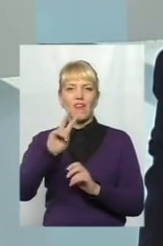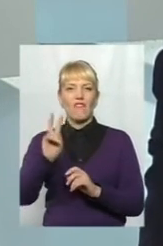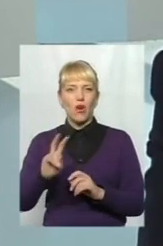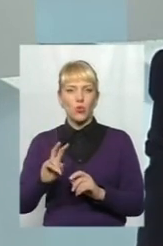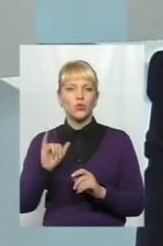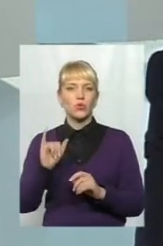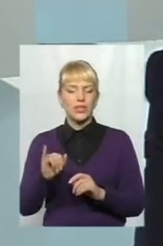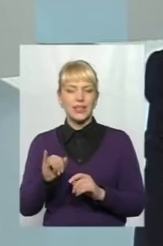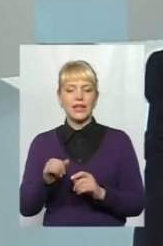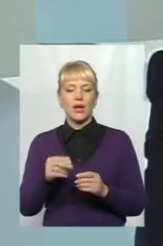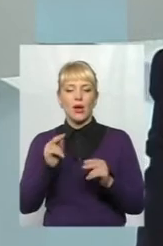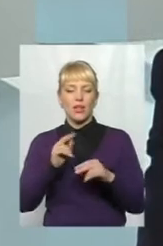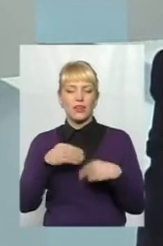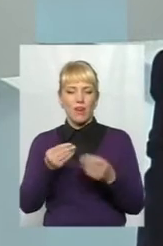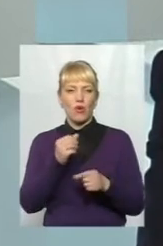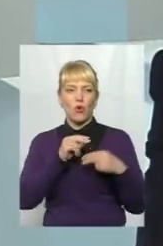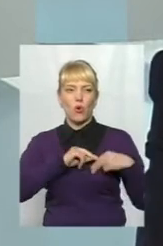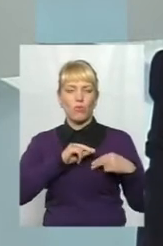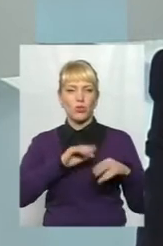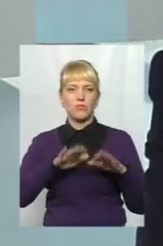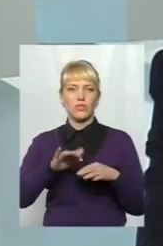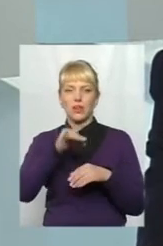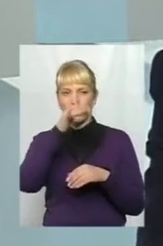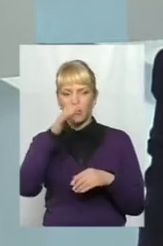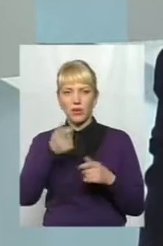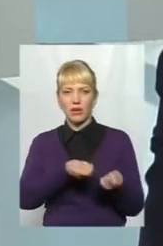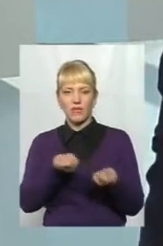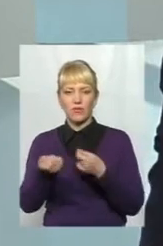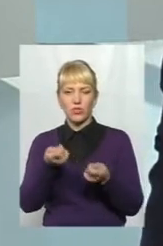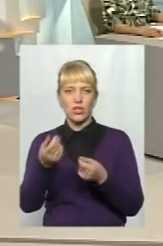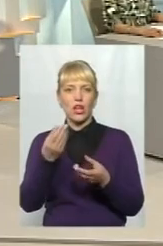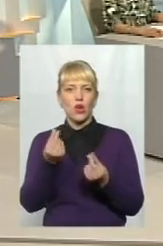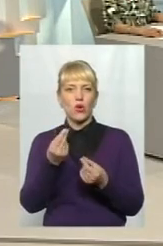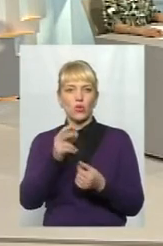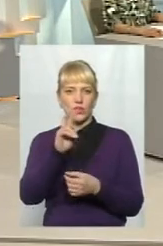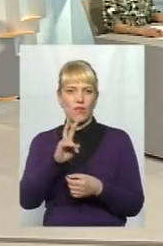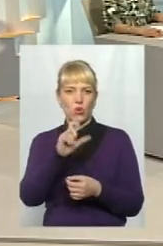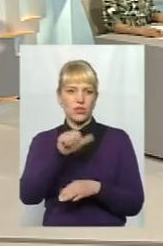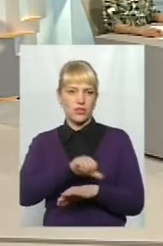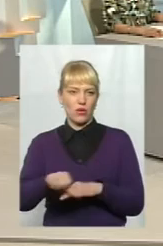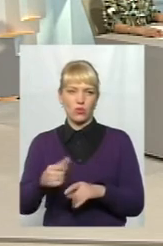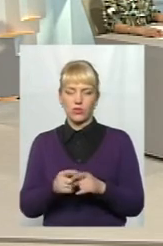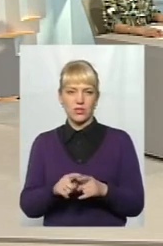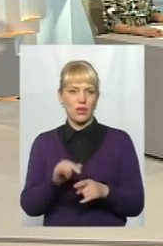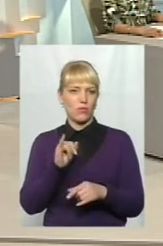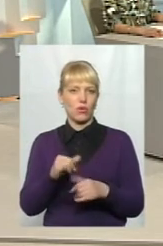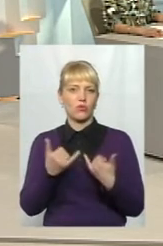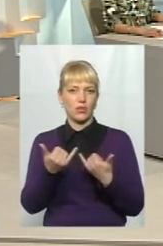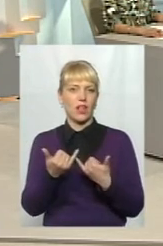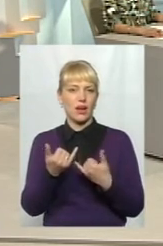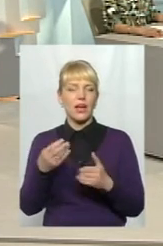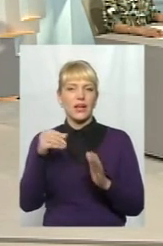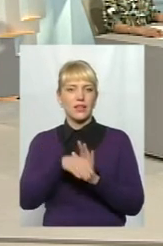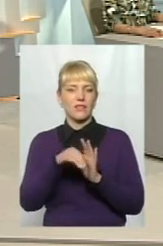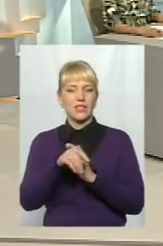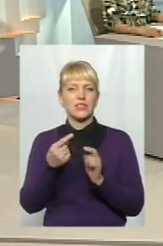право, НБУ ввело заборону, на виведення витівки валюти з-за кордон. Тому це так само відлякує інвесторів. Тому, як я сказав,